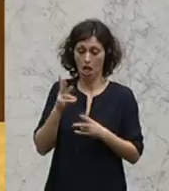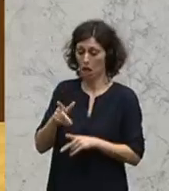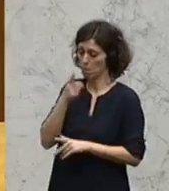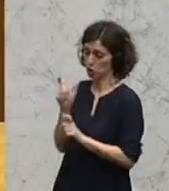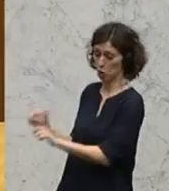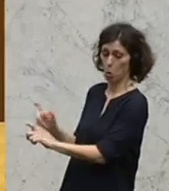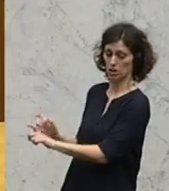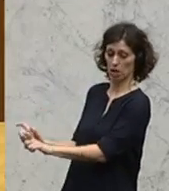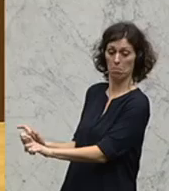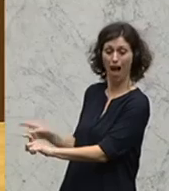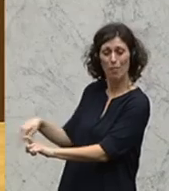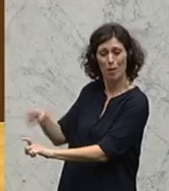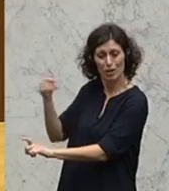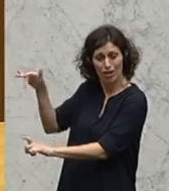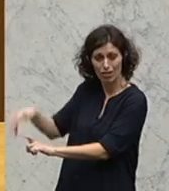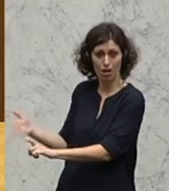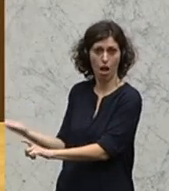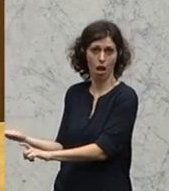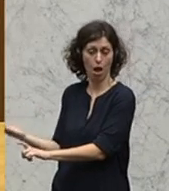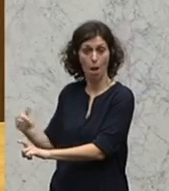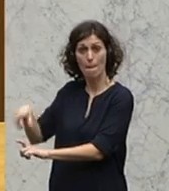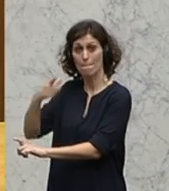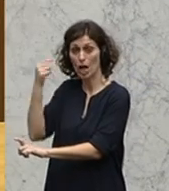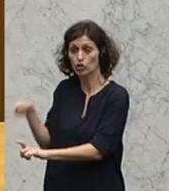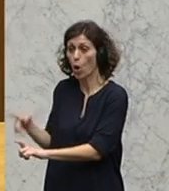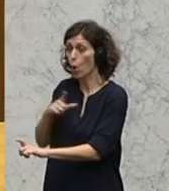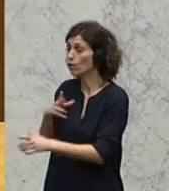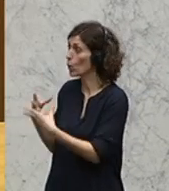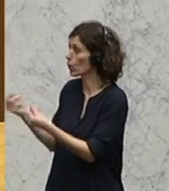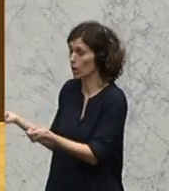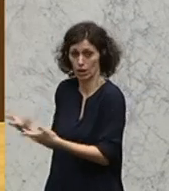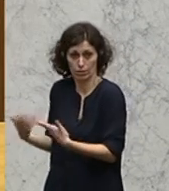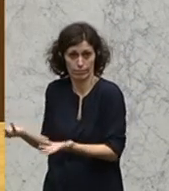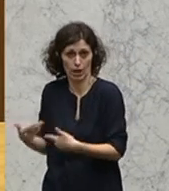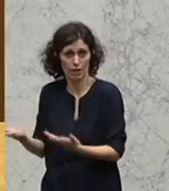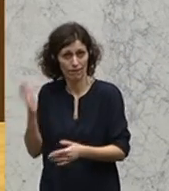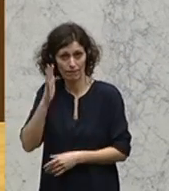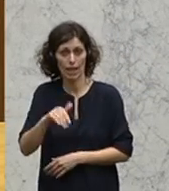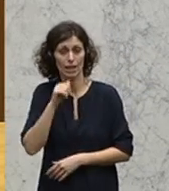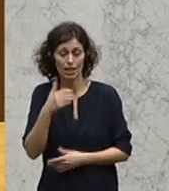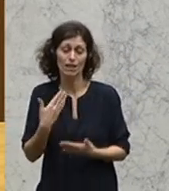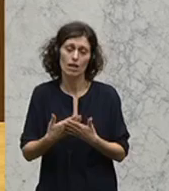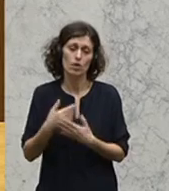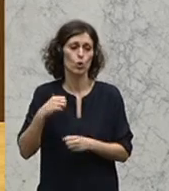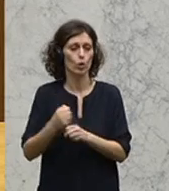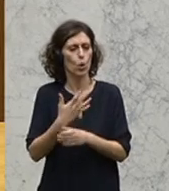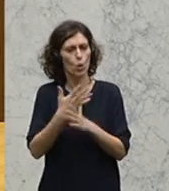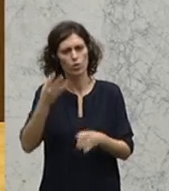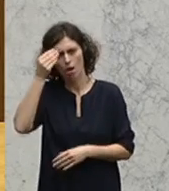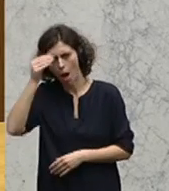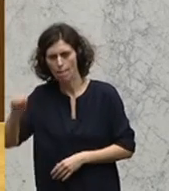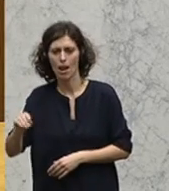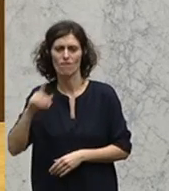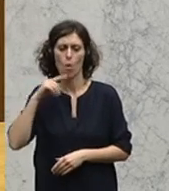aber die Menschen sind ja trotzdem da. Sie sind da und sie lösen sich ja nicht in Luft drauf und deswegen noch einmal mein wirklich großer Appell an die Frau Innenministerin,